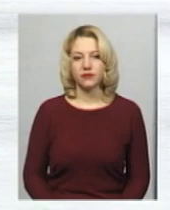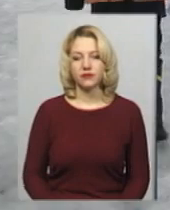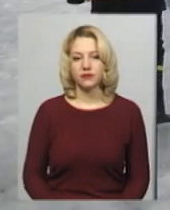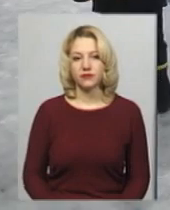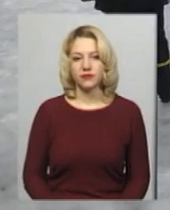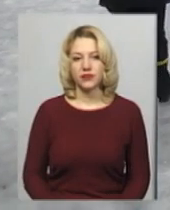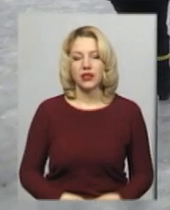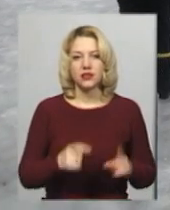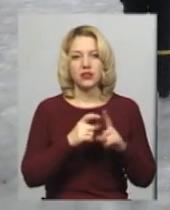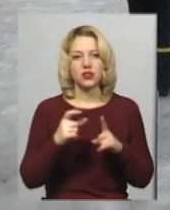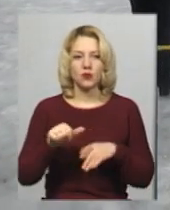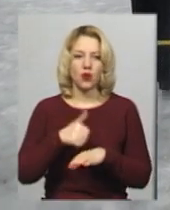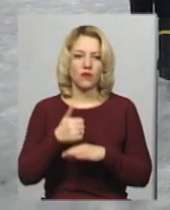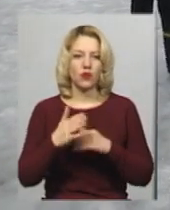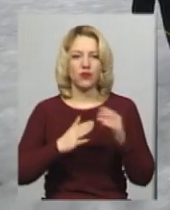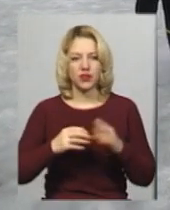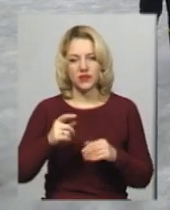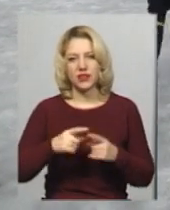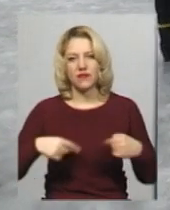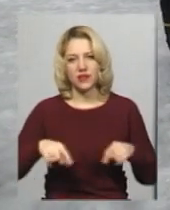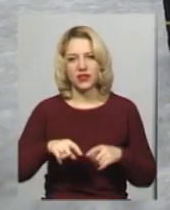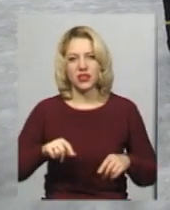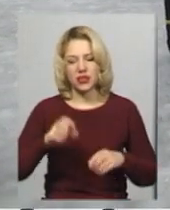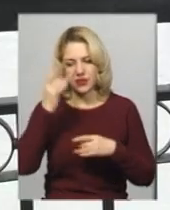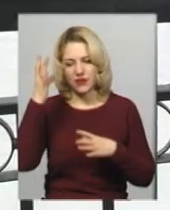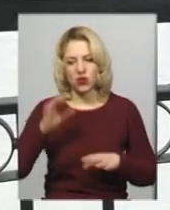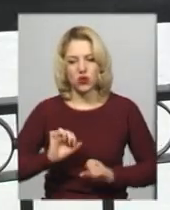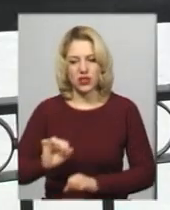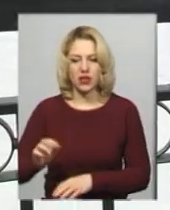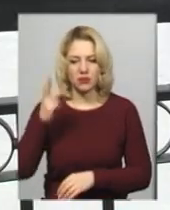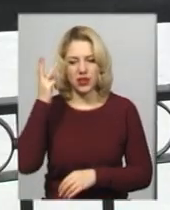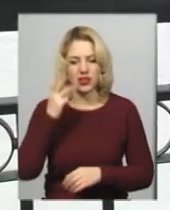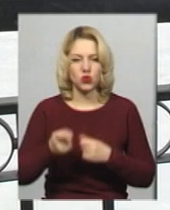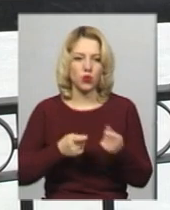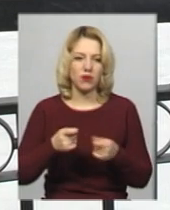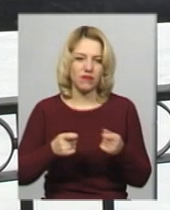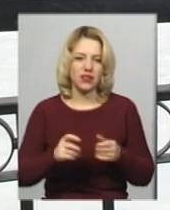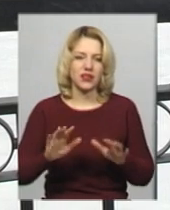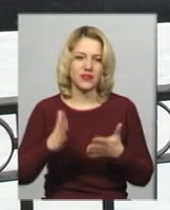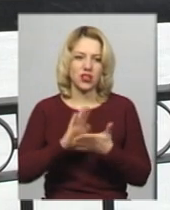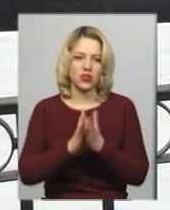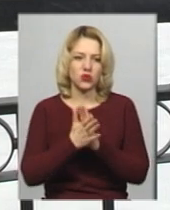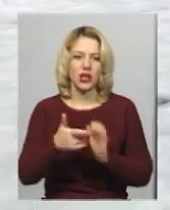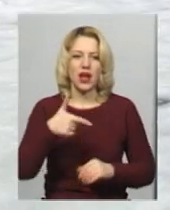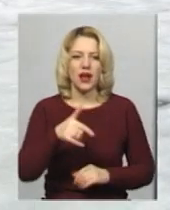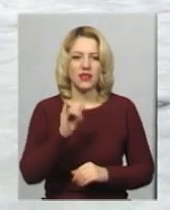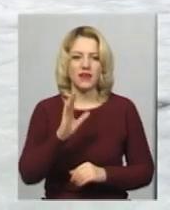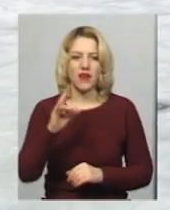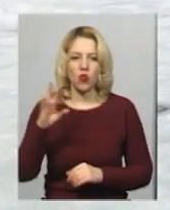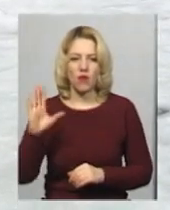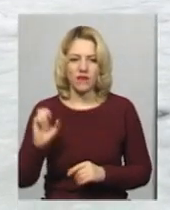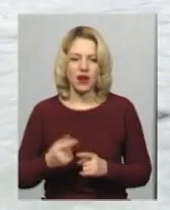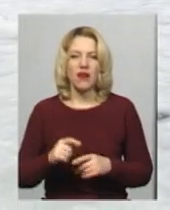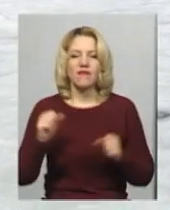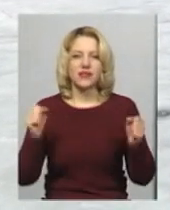За словами головного фахівця відділу цивільного захисту Хмельницького міськрайонного управління надзвичайних ситуацій Ганни Іванової, зимку